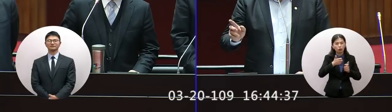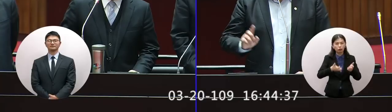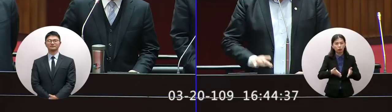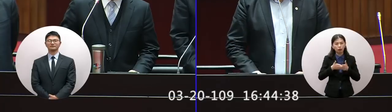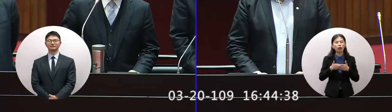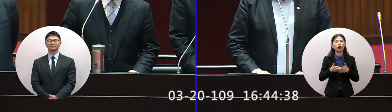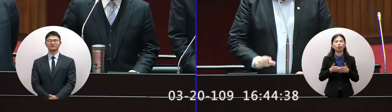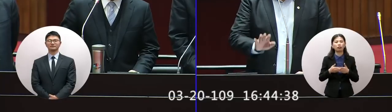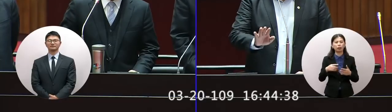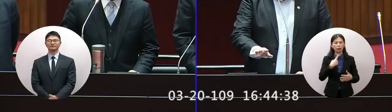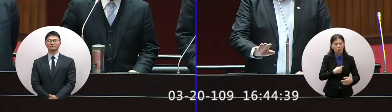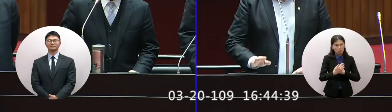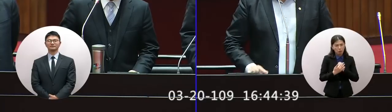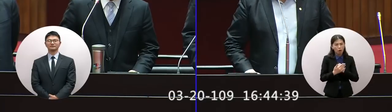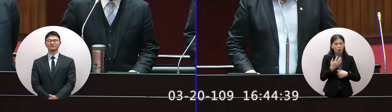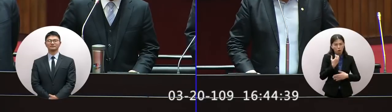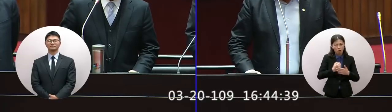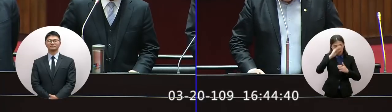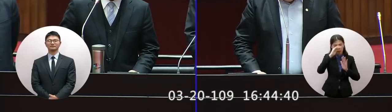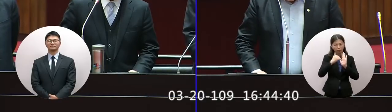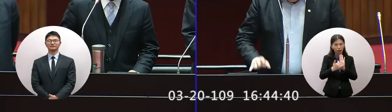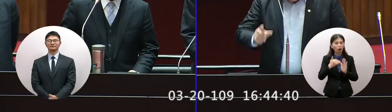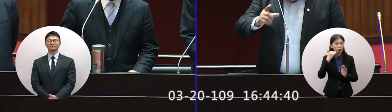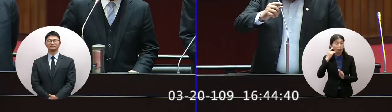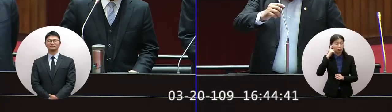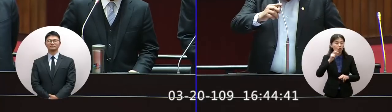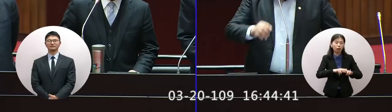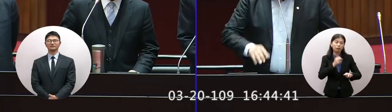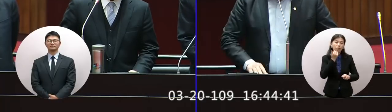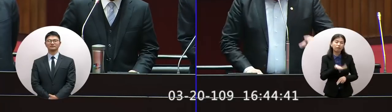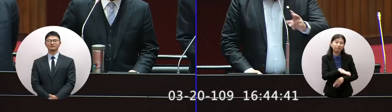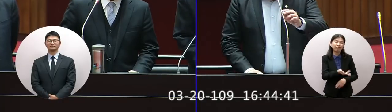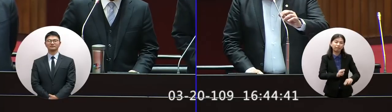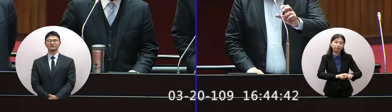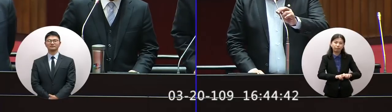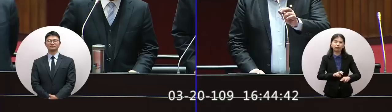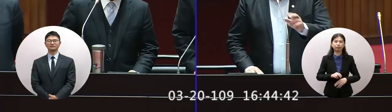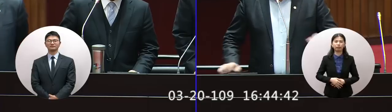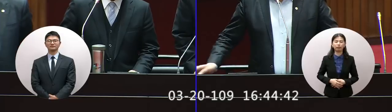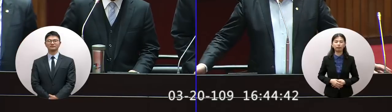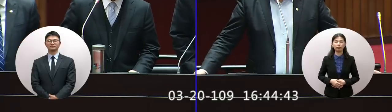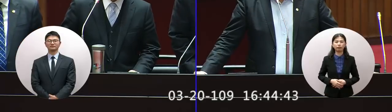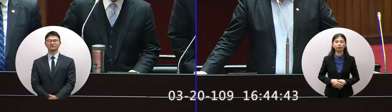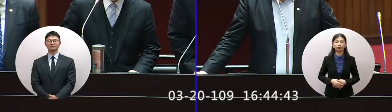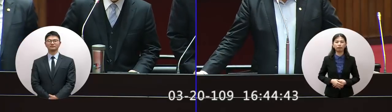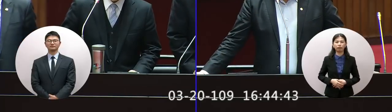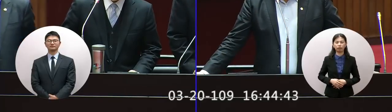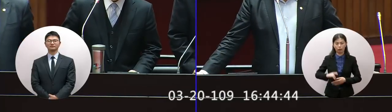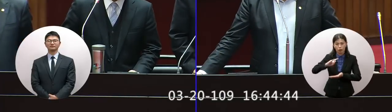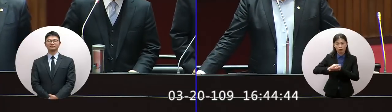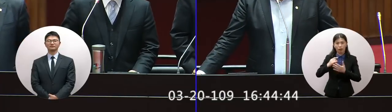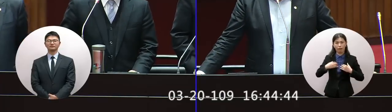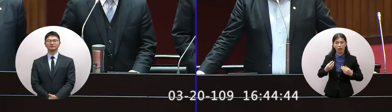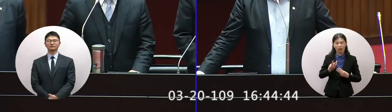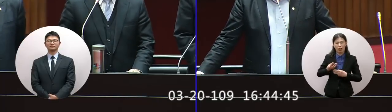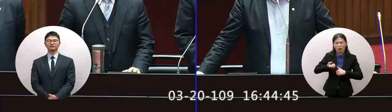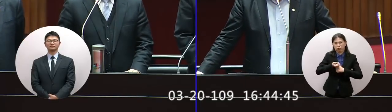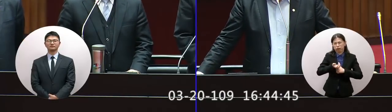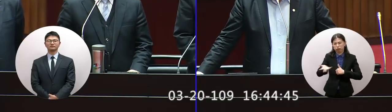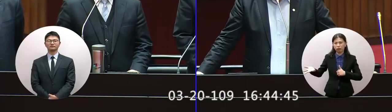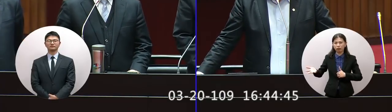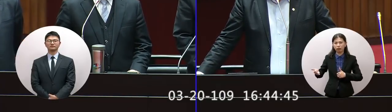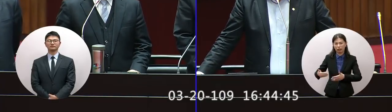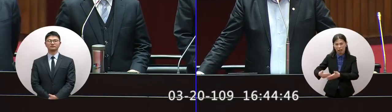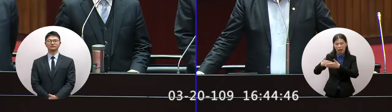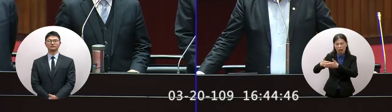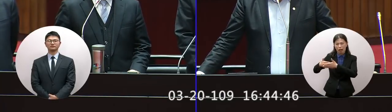經歷留著防疫所以如果你要坐下請坐第一行就是說武漢肺炎在肆虐那中國自己受